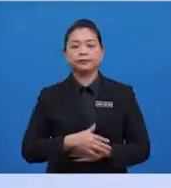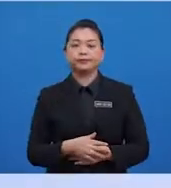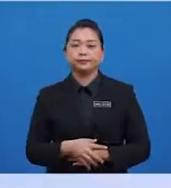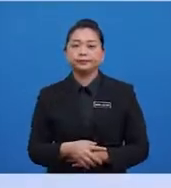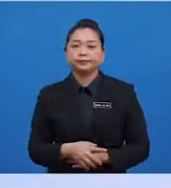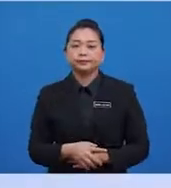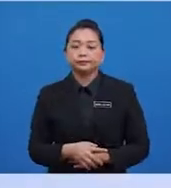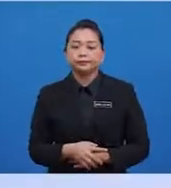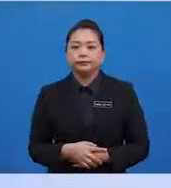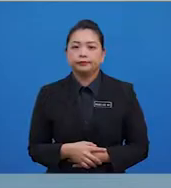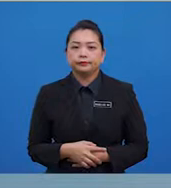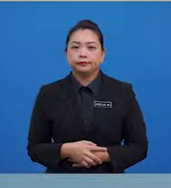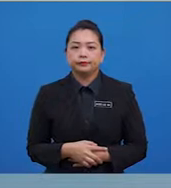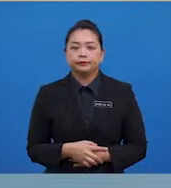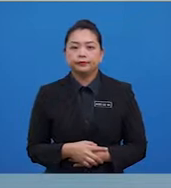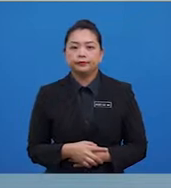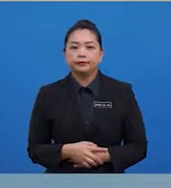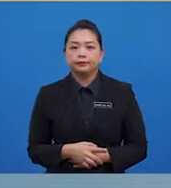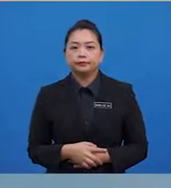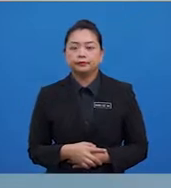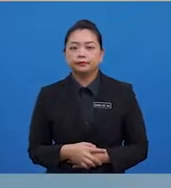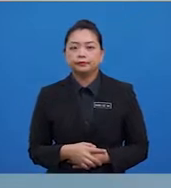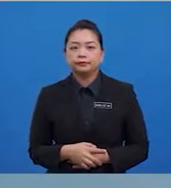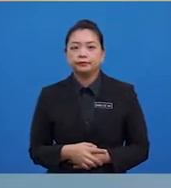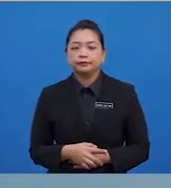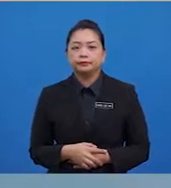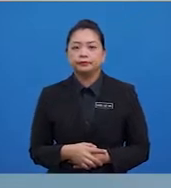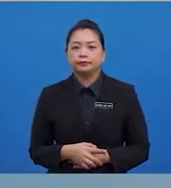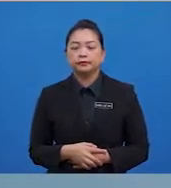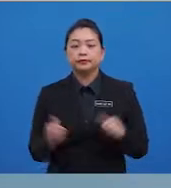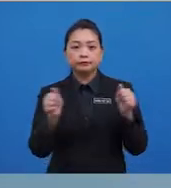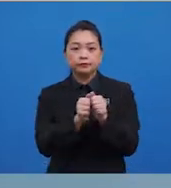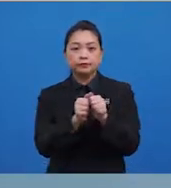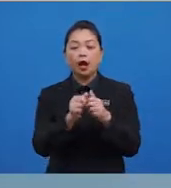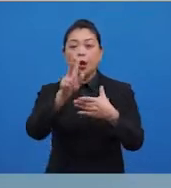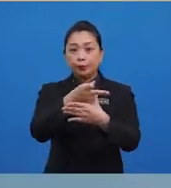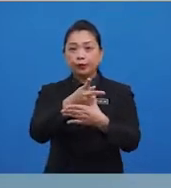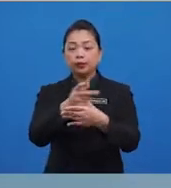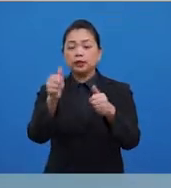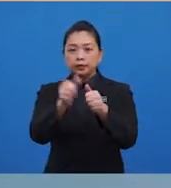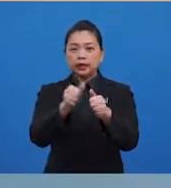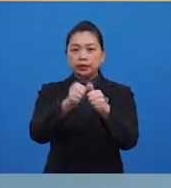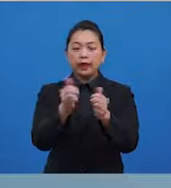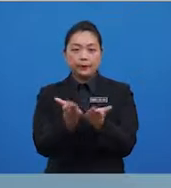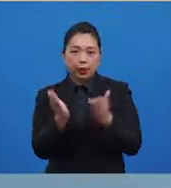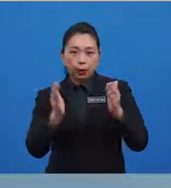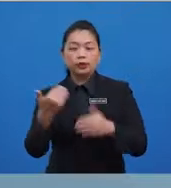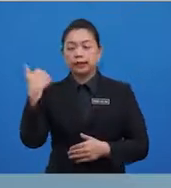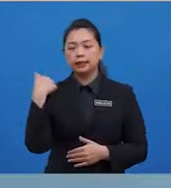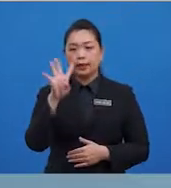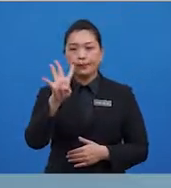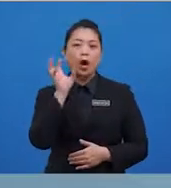5 bakul itu. Dengan itu, secara purata setiap bakul ialah 4